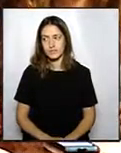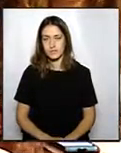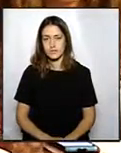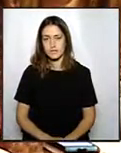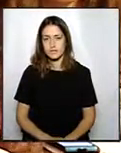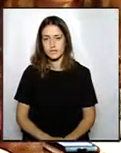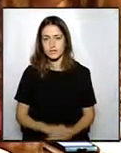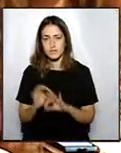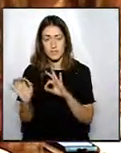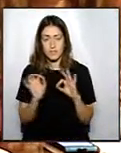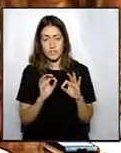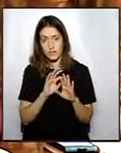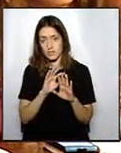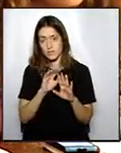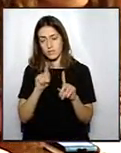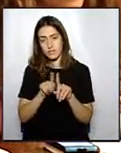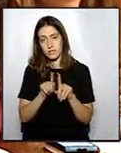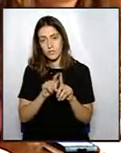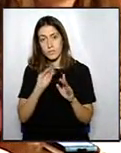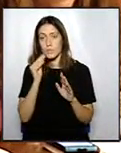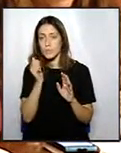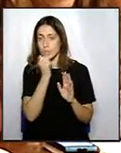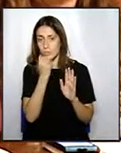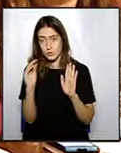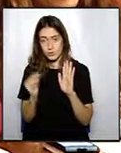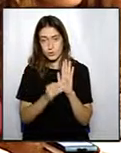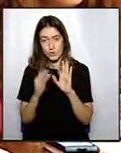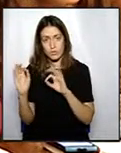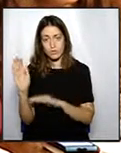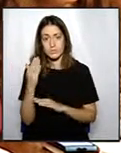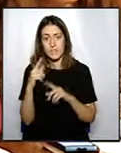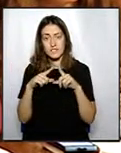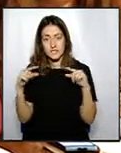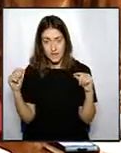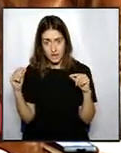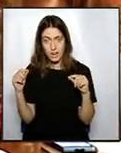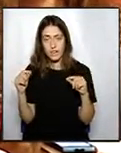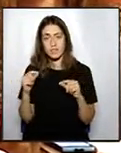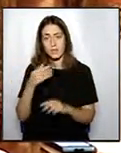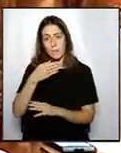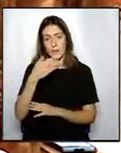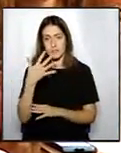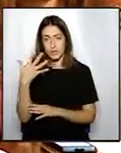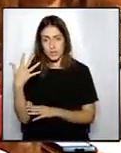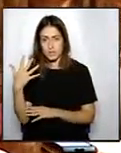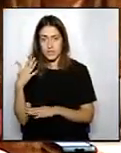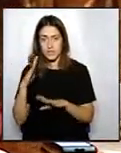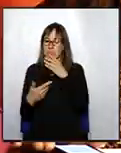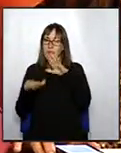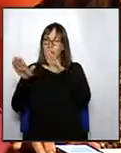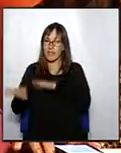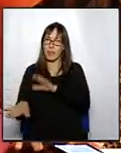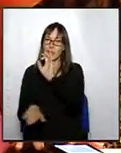Passem a la moció presentada per Esquerra Sombic de suport a la creació de la prestació de garantia M55 proposta impulsada per l'UGT de Catalunya.